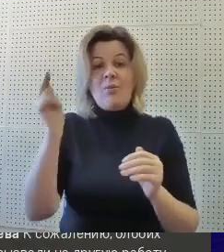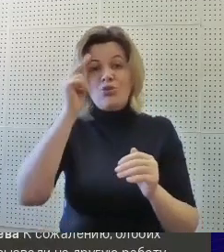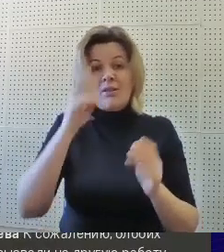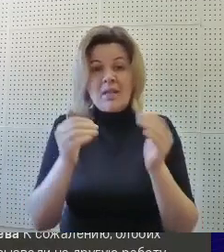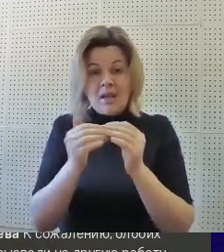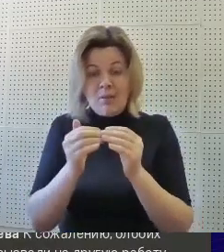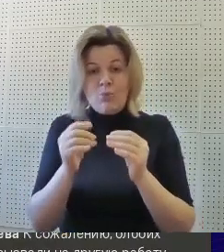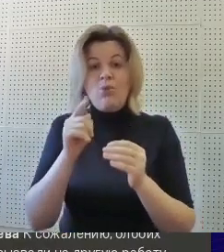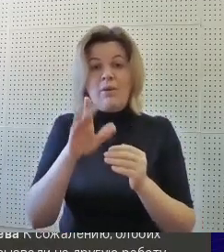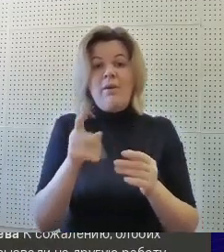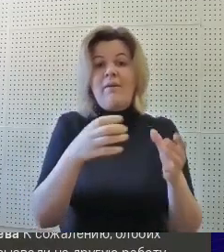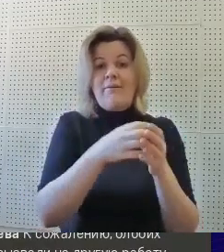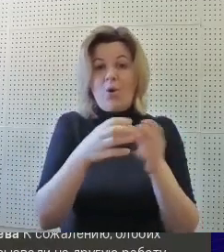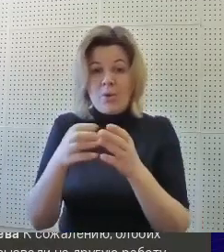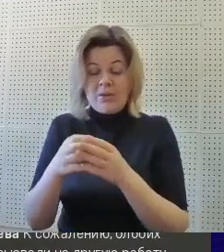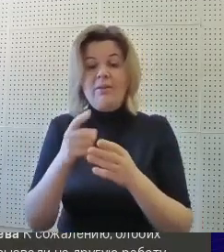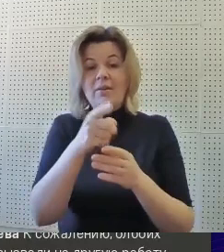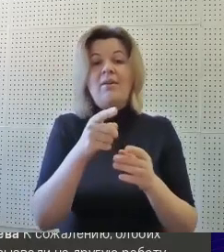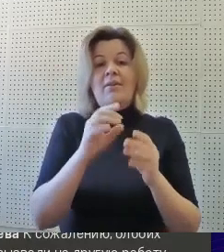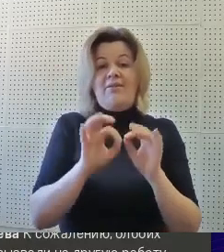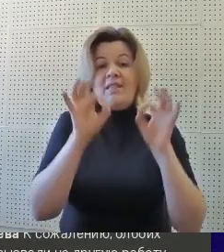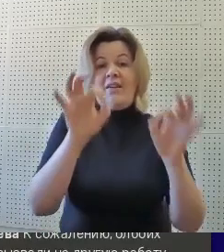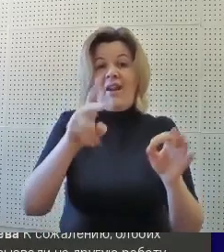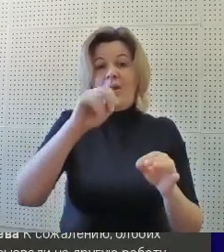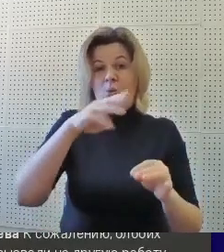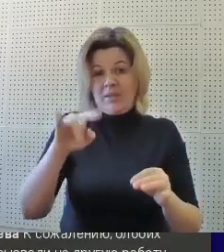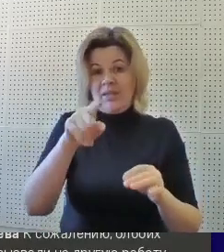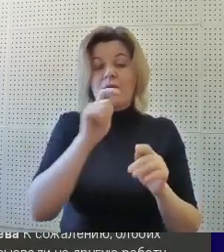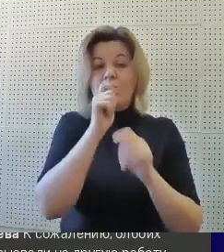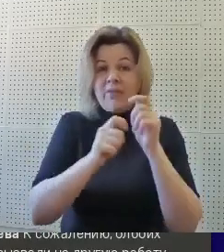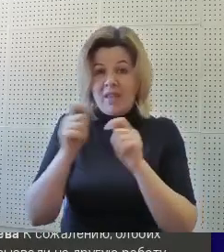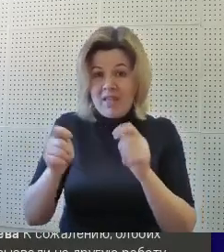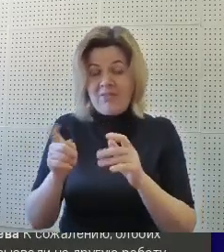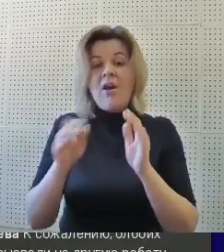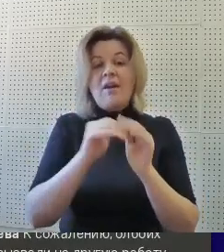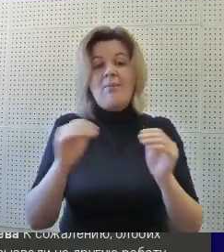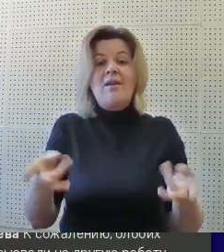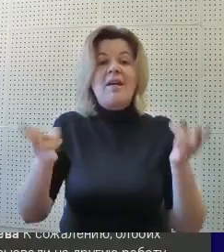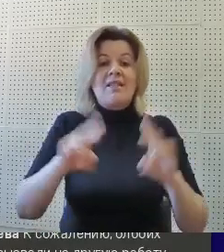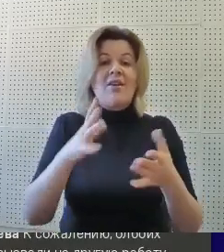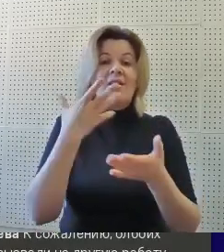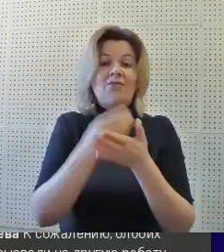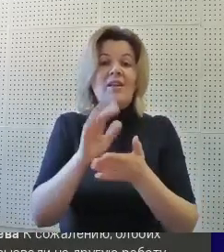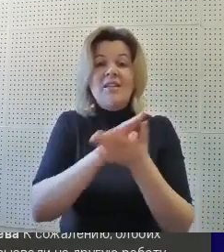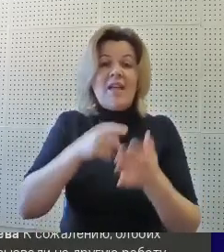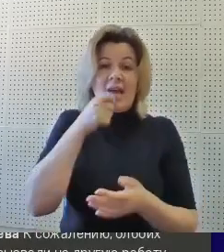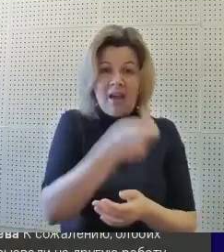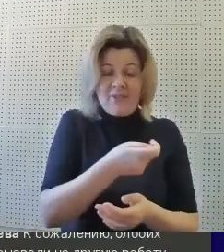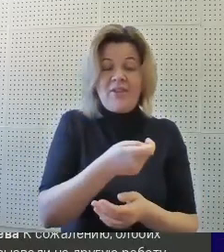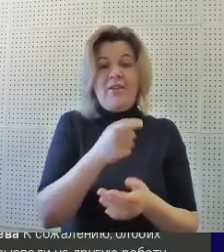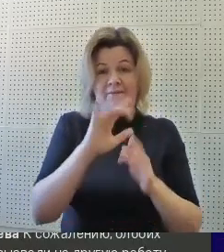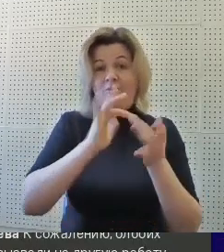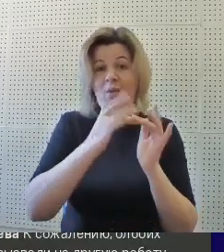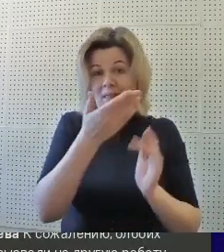дому в группе игры ВКонтакте, выставляли своды с сувенирами, под картинками которых ребята оставляли свои заявки и обменивали